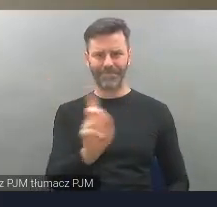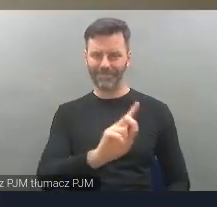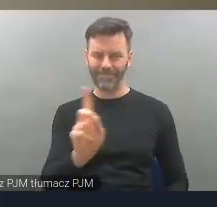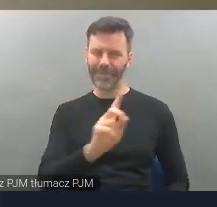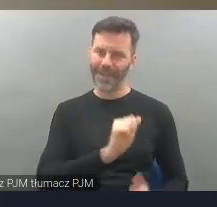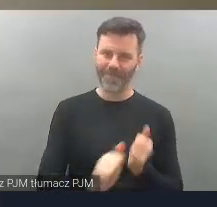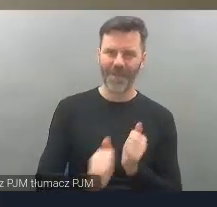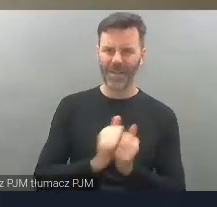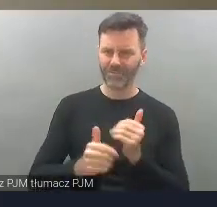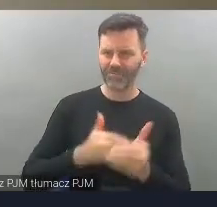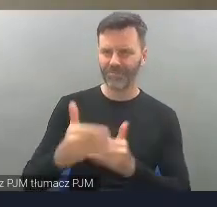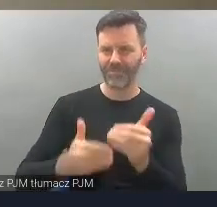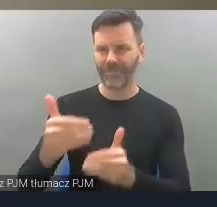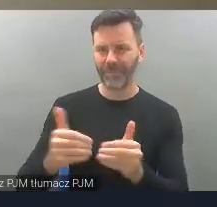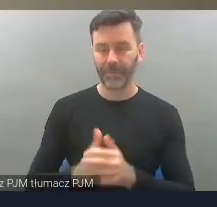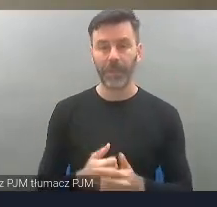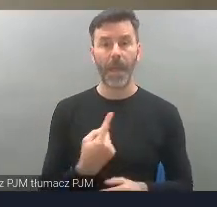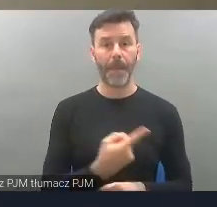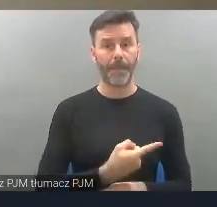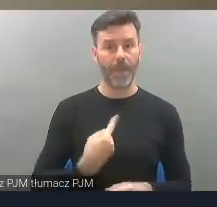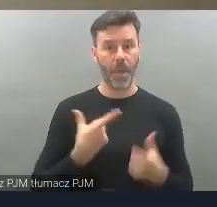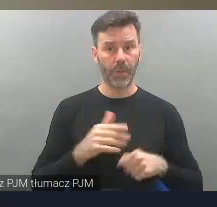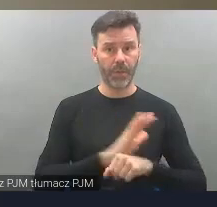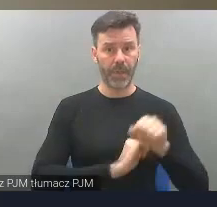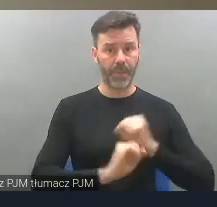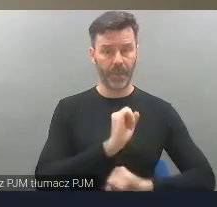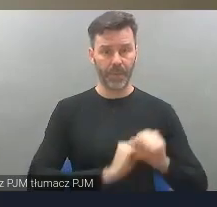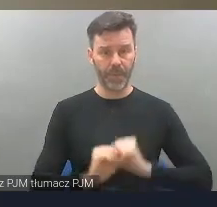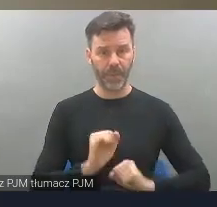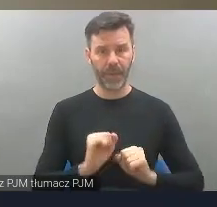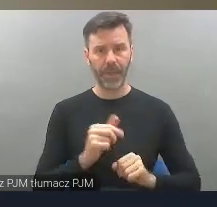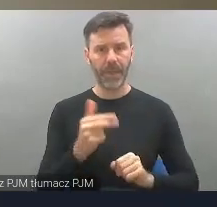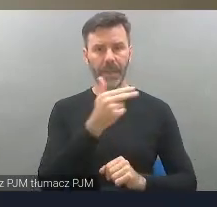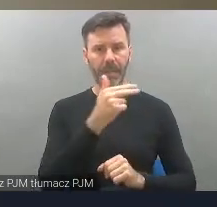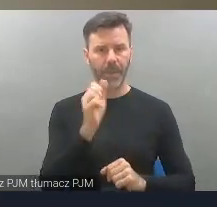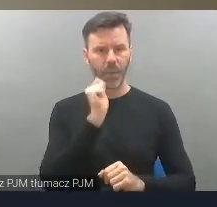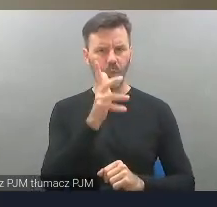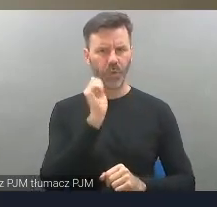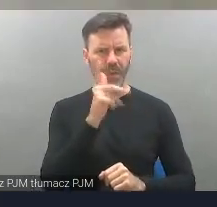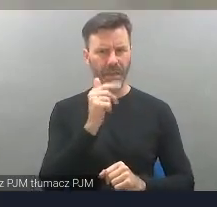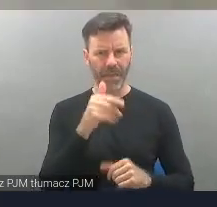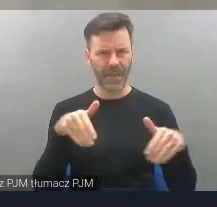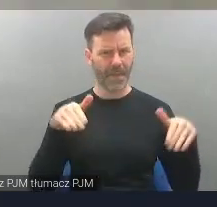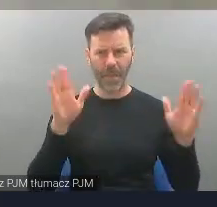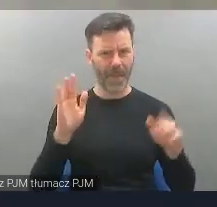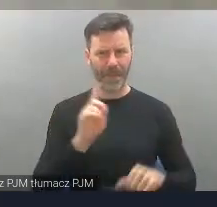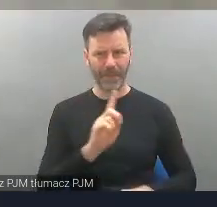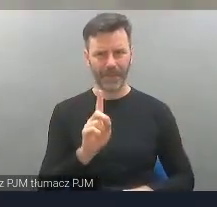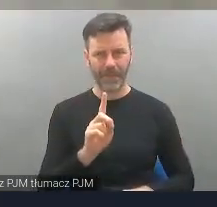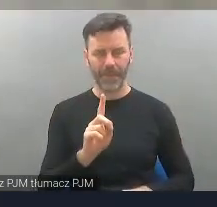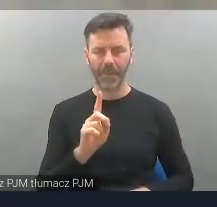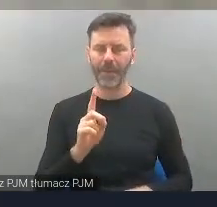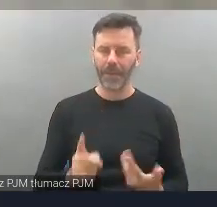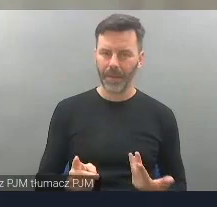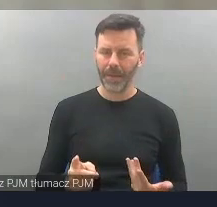My może rzeczywiście w takim wymiarze szczególnym w temacie takiej codzienności musimy się nie poddawać, ale fajnie by